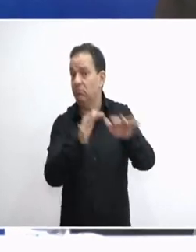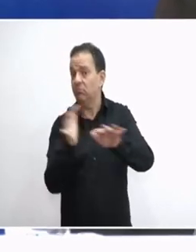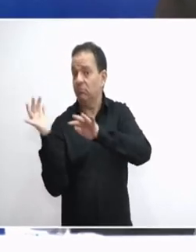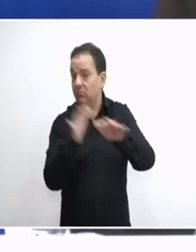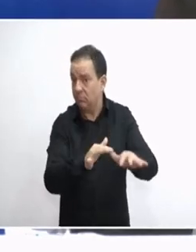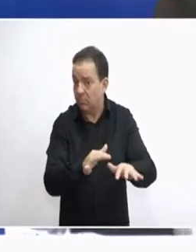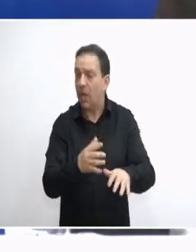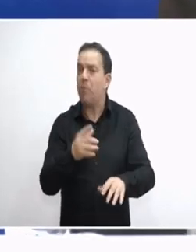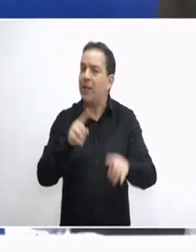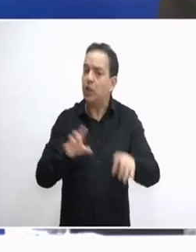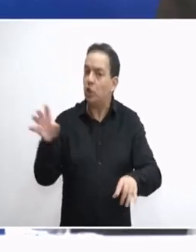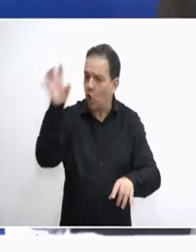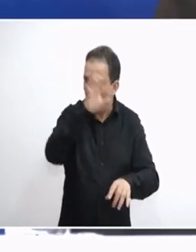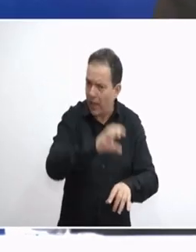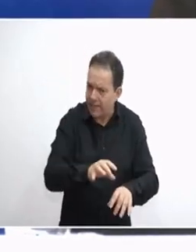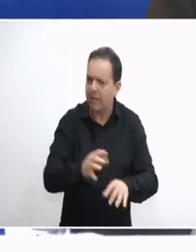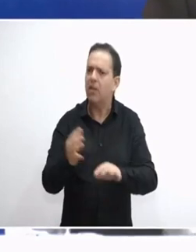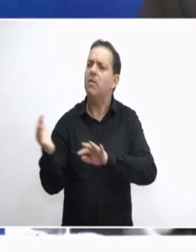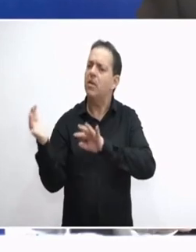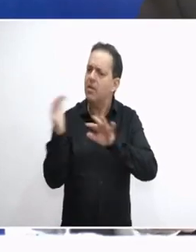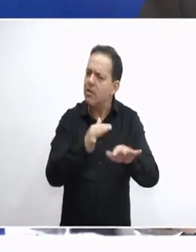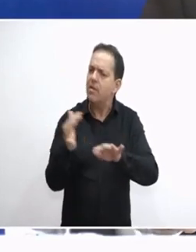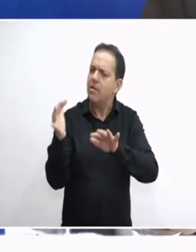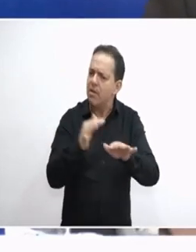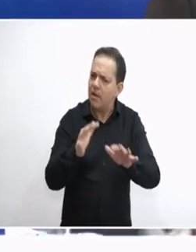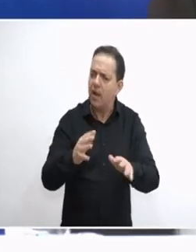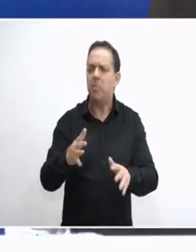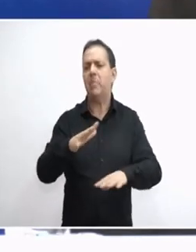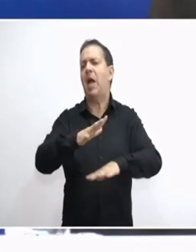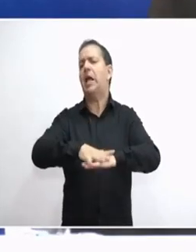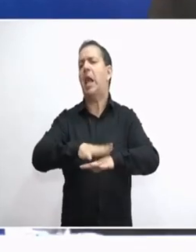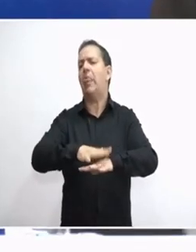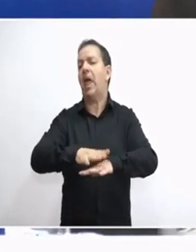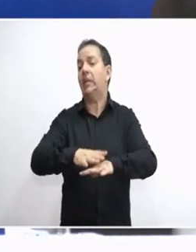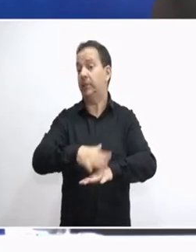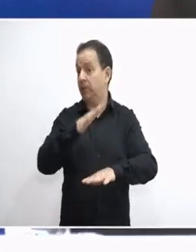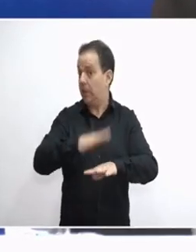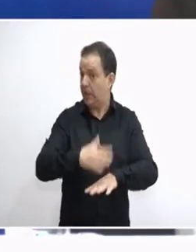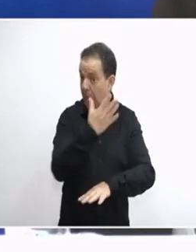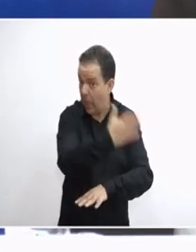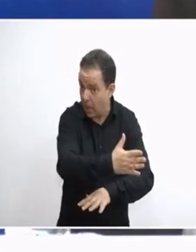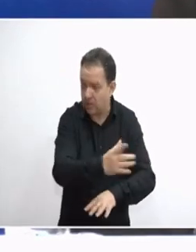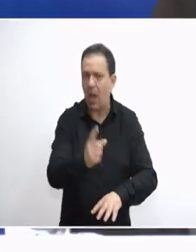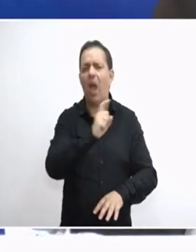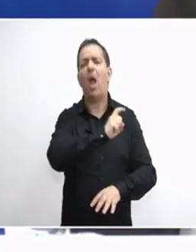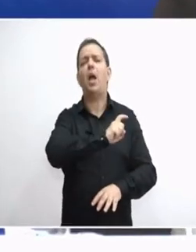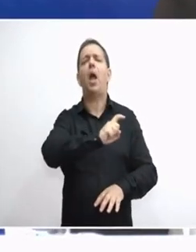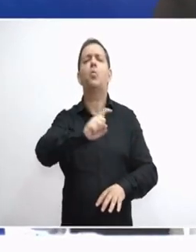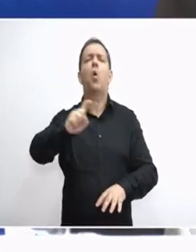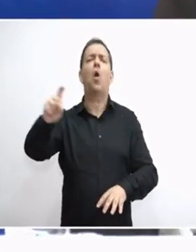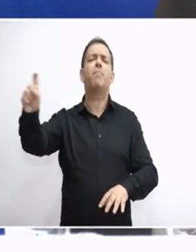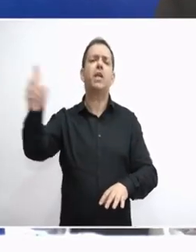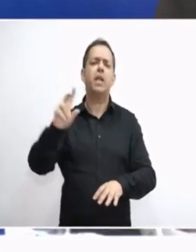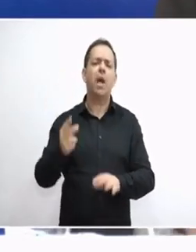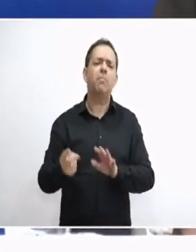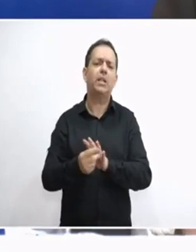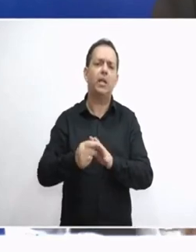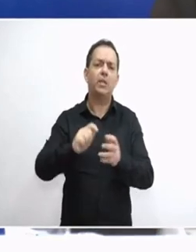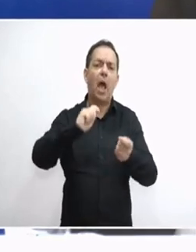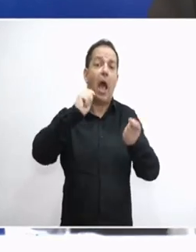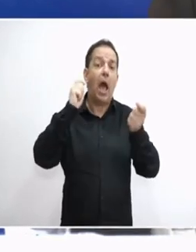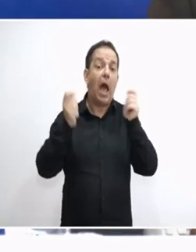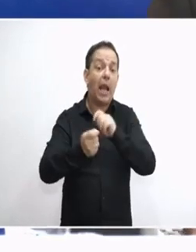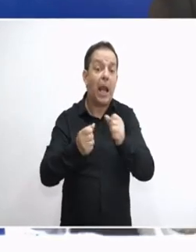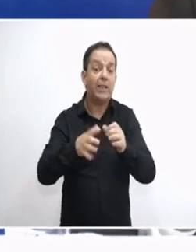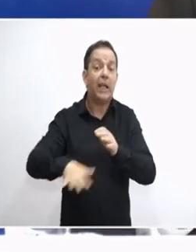χώρες σήμερα επειδή δέχονται μετανάστες. Αν δούμε έναν Καναδά, ο οποίος θέλει να λέγεται Καναδάς και να μετράνε εκατομμύρια, έχει αλλάξει το στάτους των χωρών στον